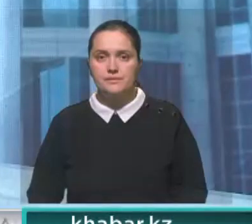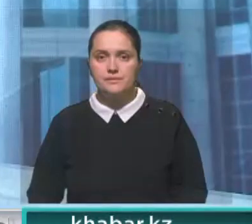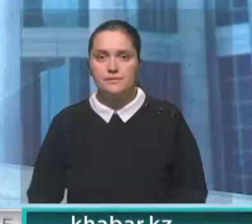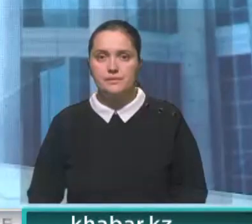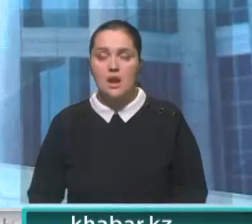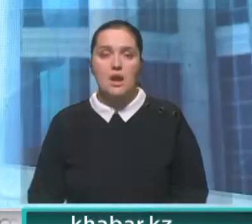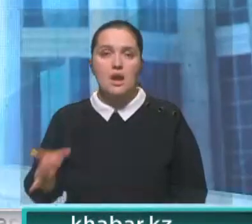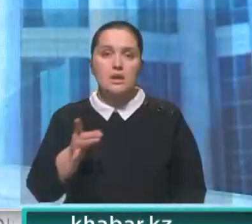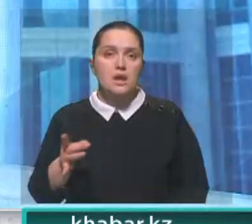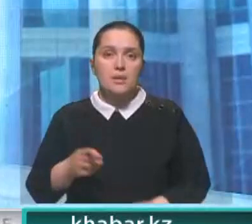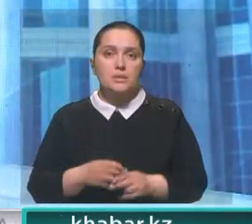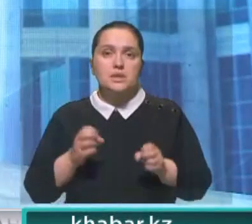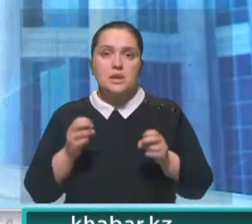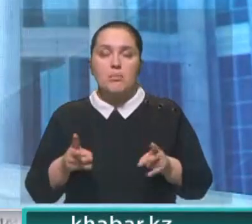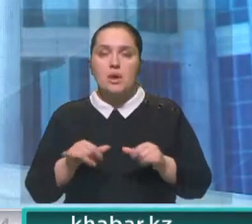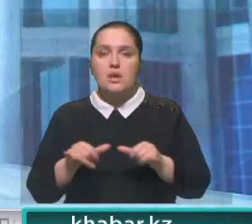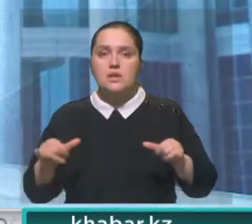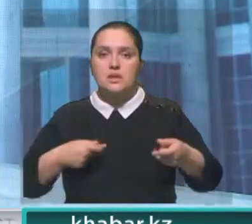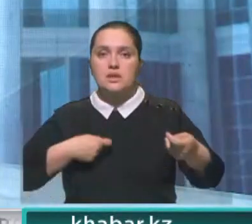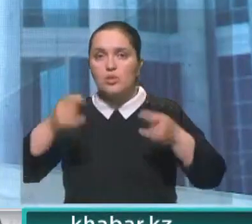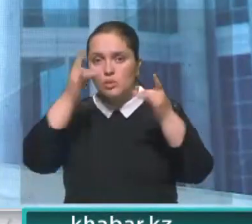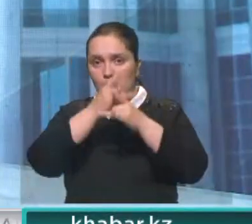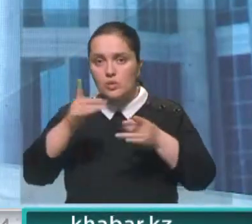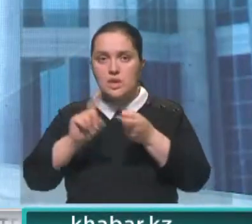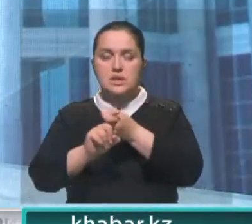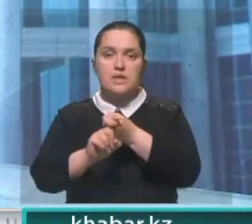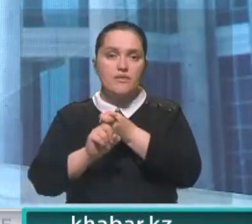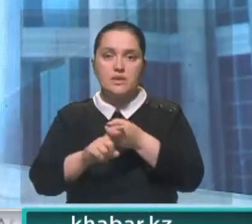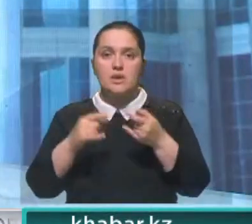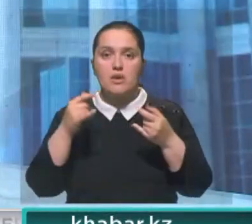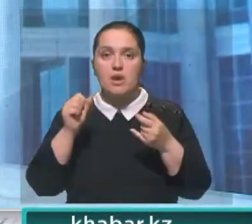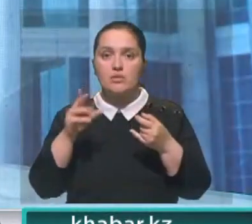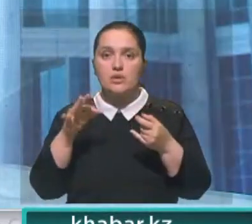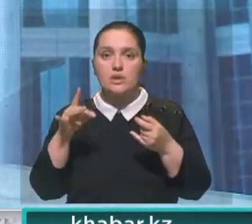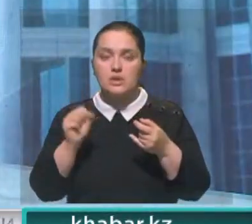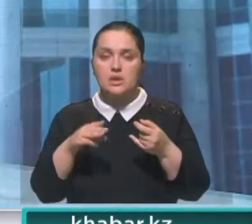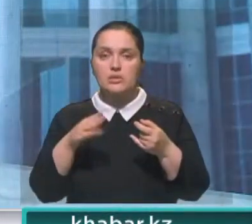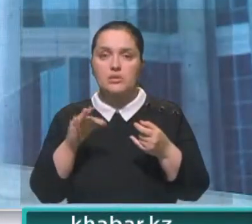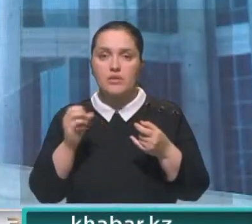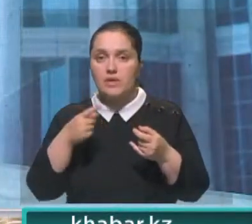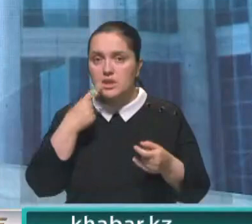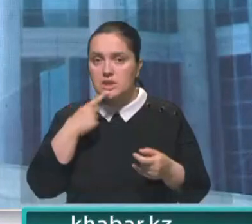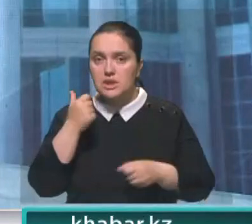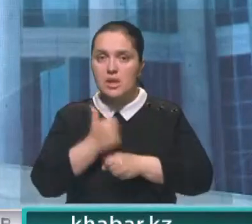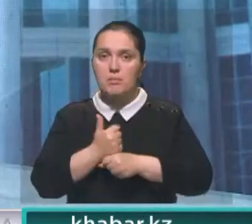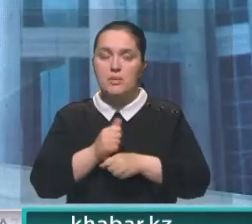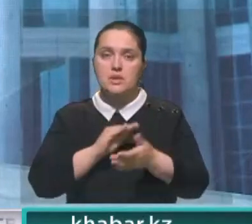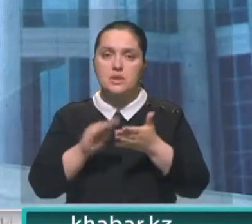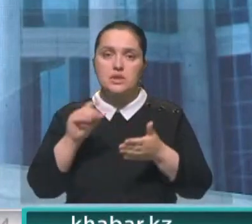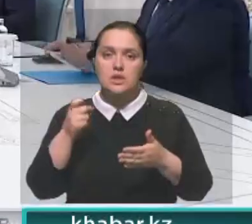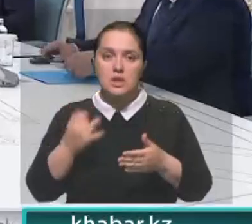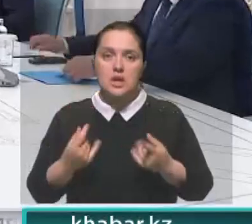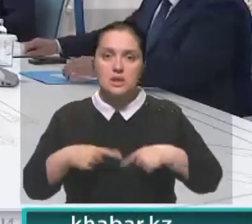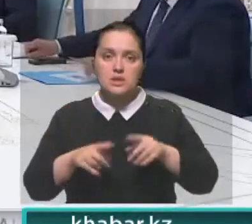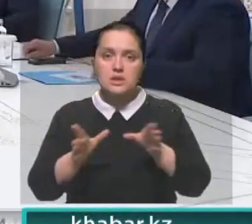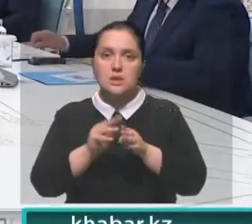Региональная безопасность, развитие торговли и культурно-гуманитарных связей. Об этом и не только сегодня в аккорде Касым Жамар Тукаев говорил с генеральным секретарем